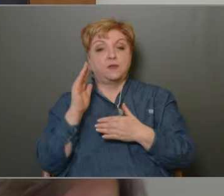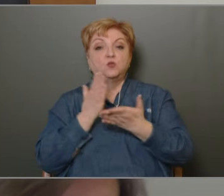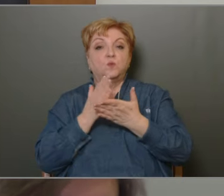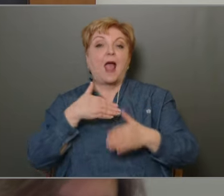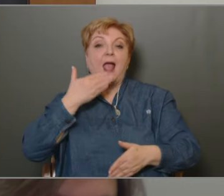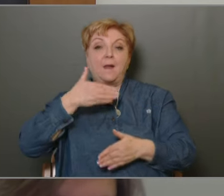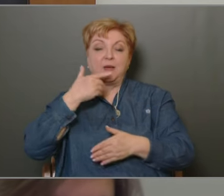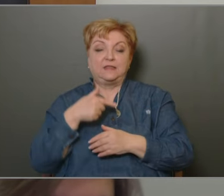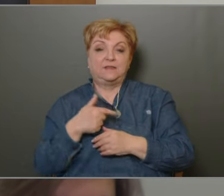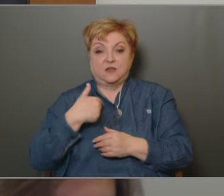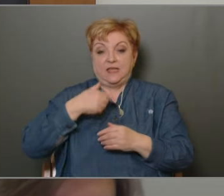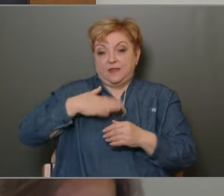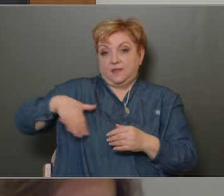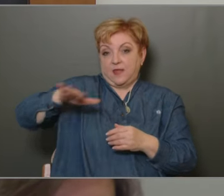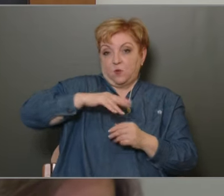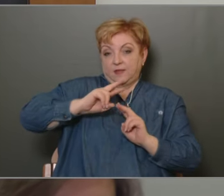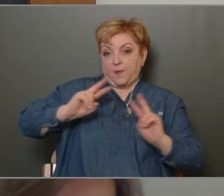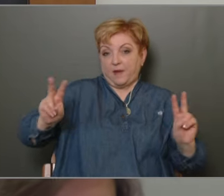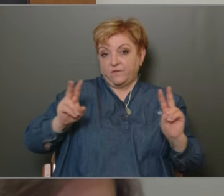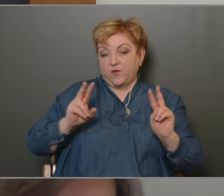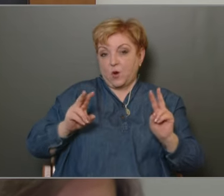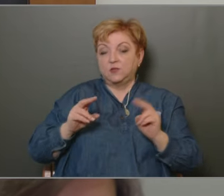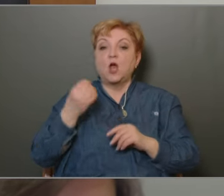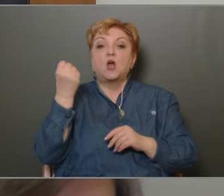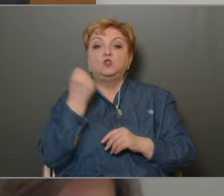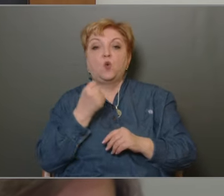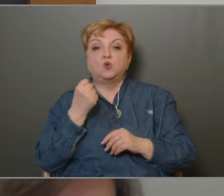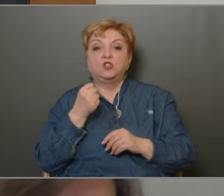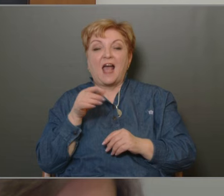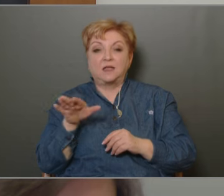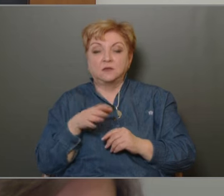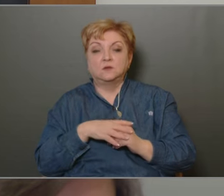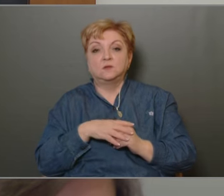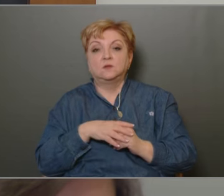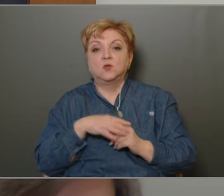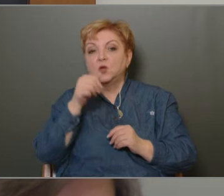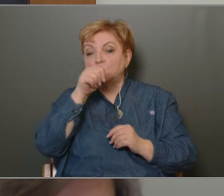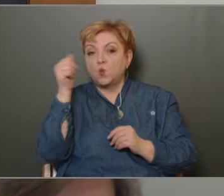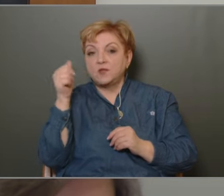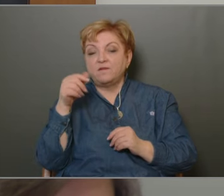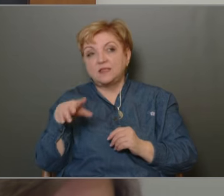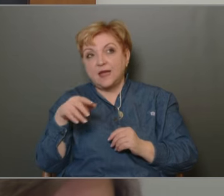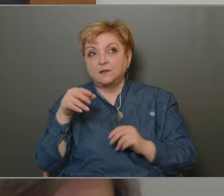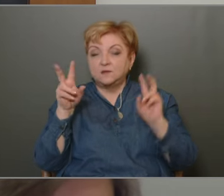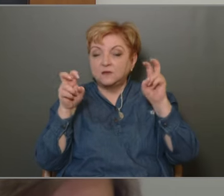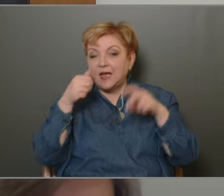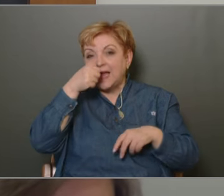említette, ugye az én területemben van a dózsán ez a úgynevezett népi szálló